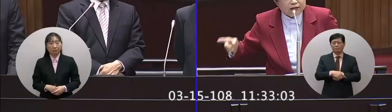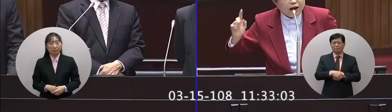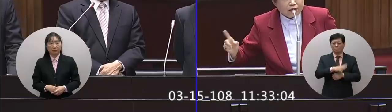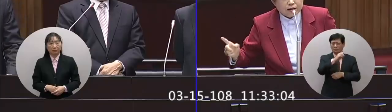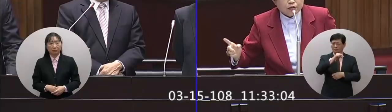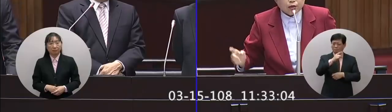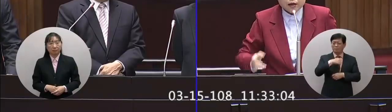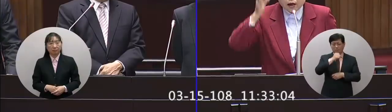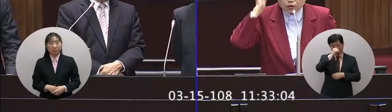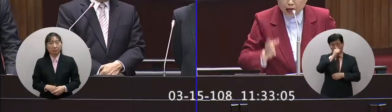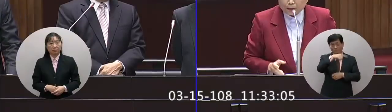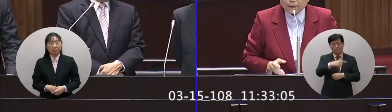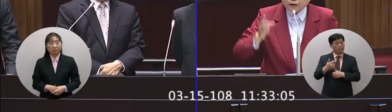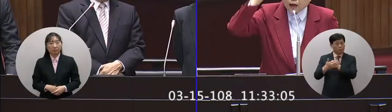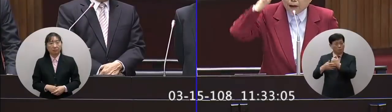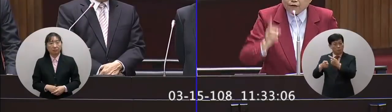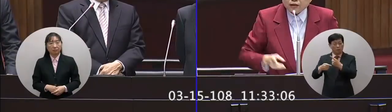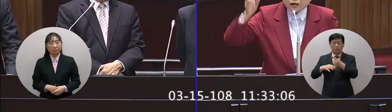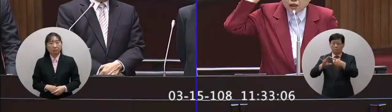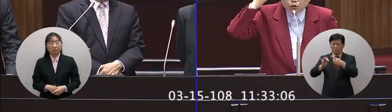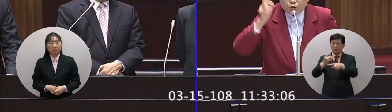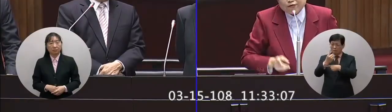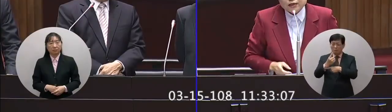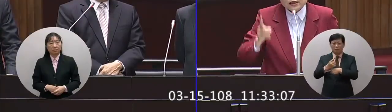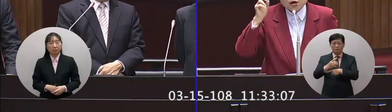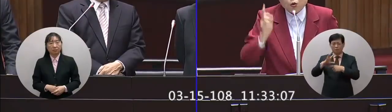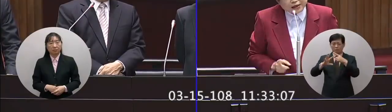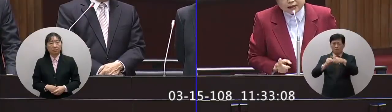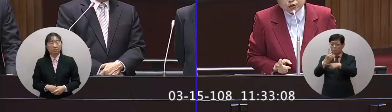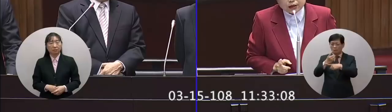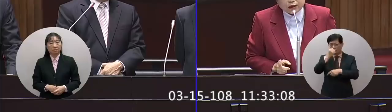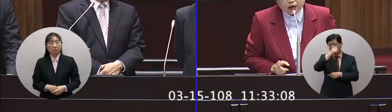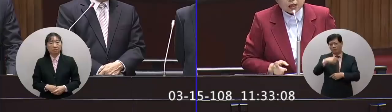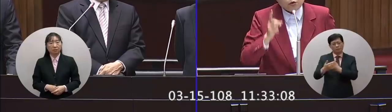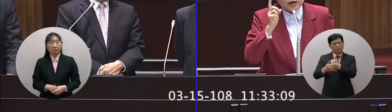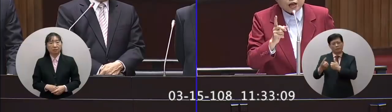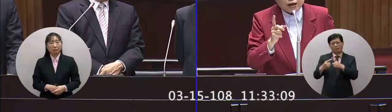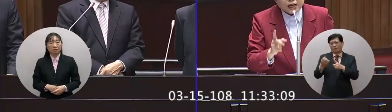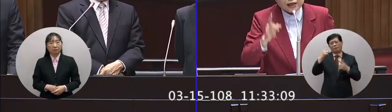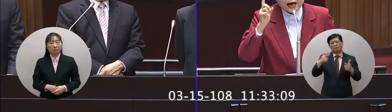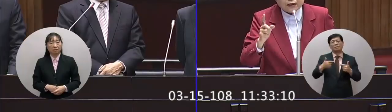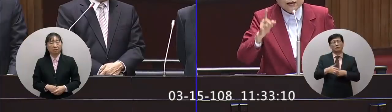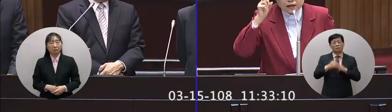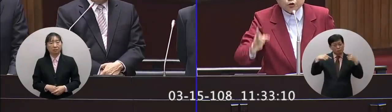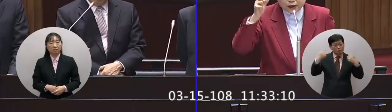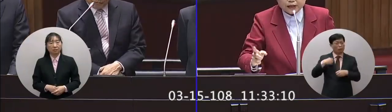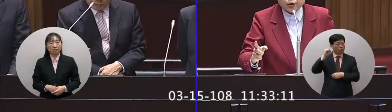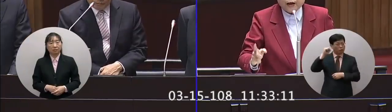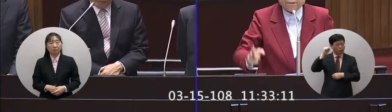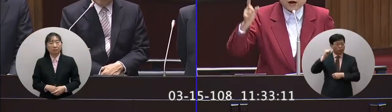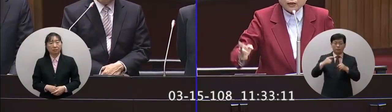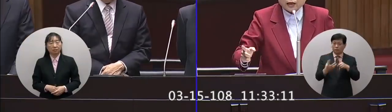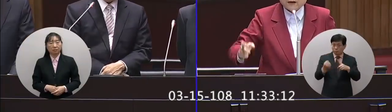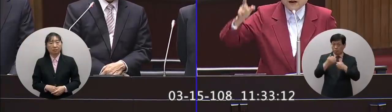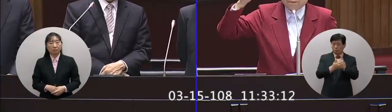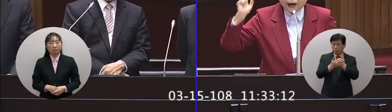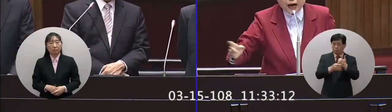之九十九點的好人的人權絕對也不是保障了百分之一或是萬分之一的換人人權但我們立法常在喊人權人